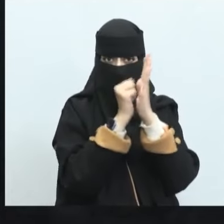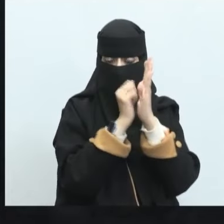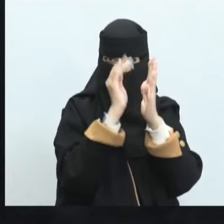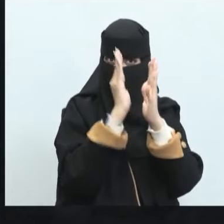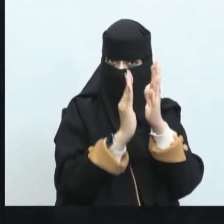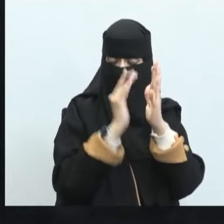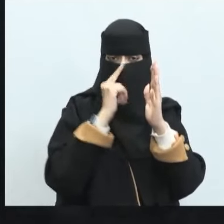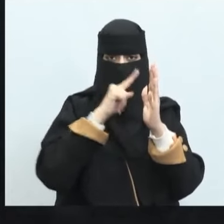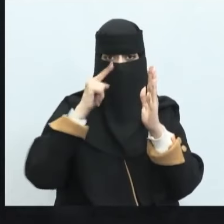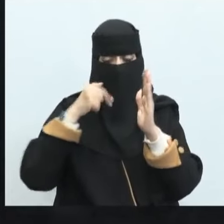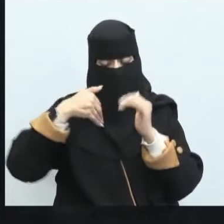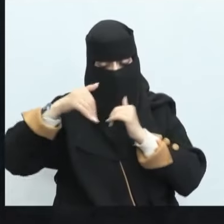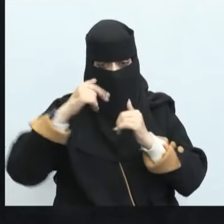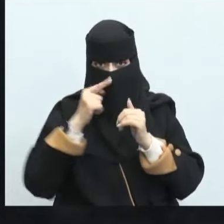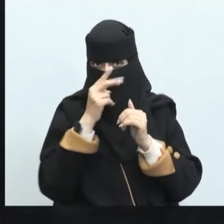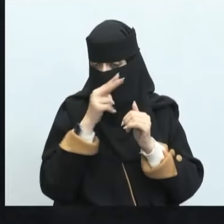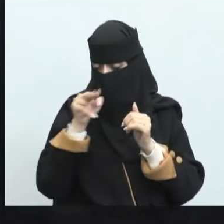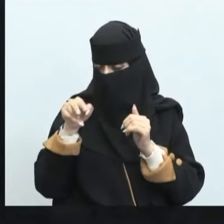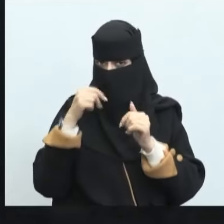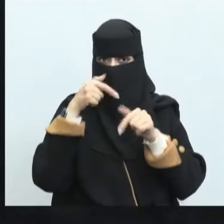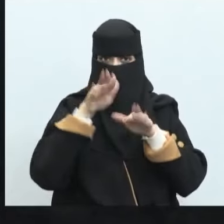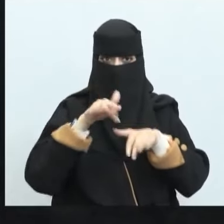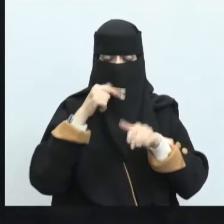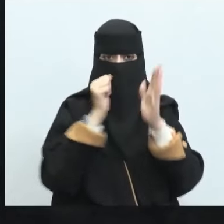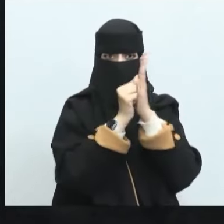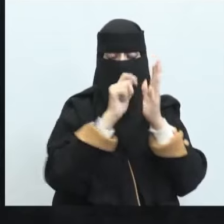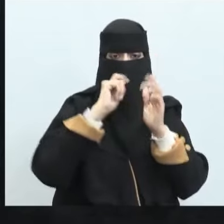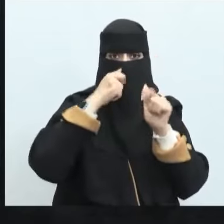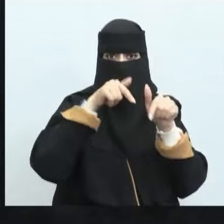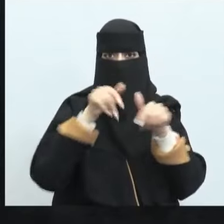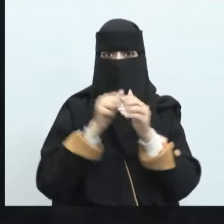ولا يعترض لهم حتى لو لم يكن الجار غير موجود فهو أدعى طبعا إلى